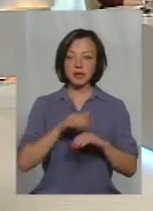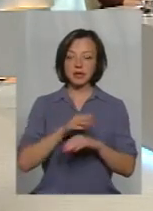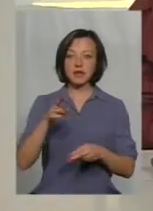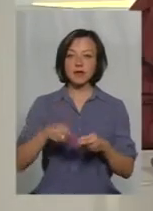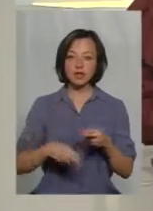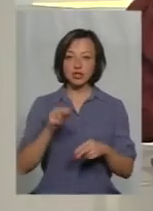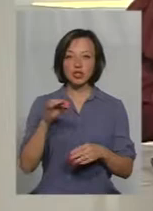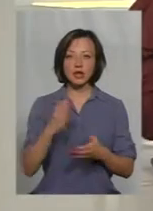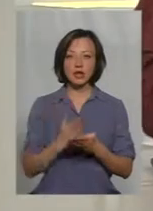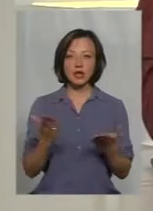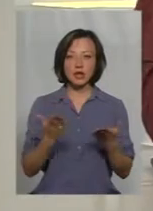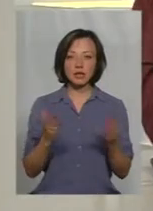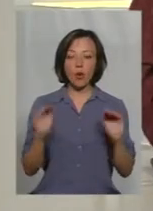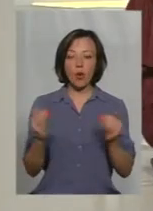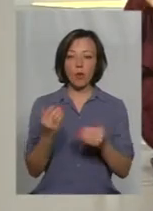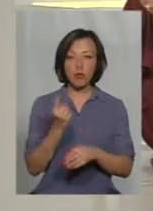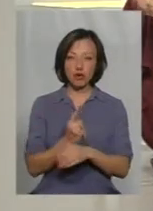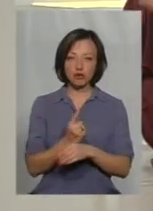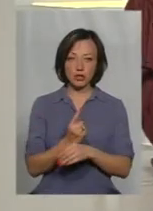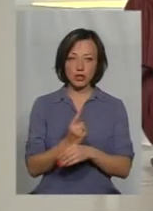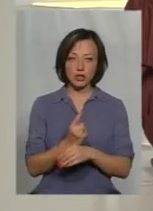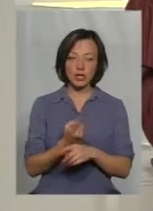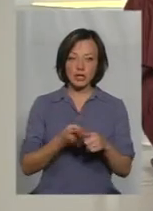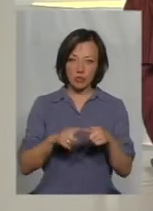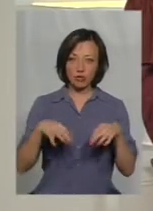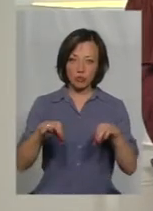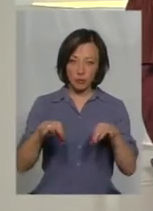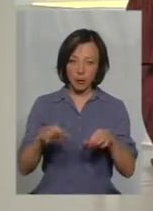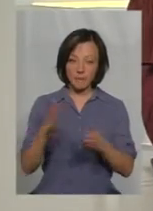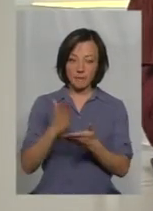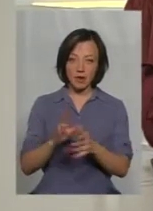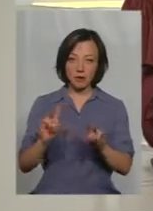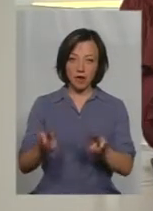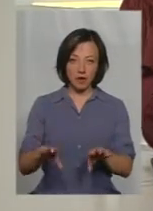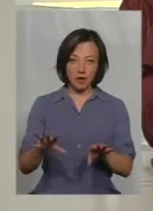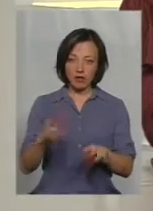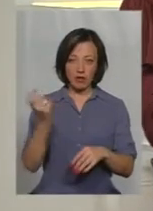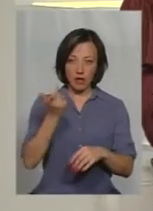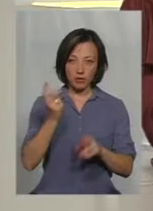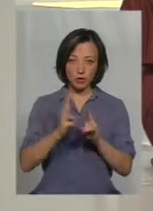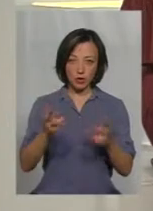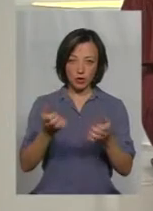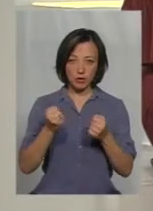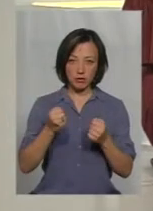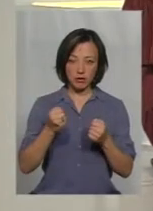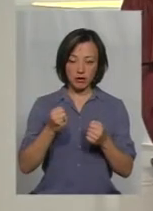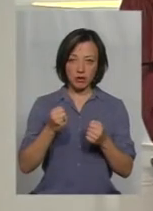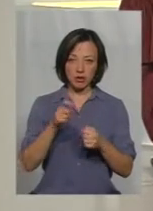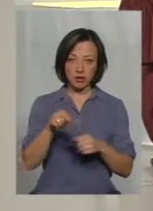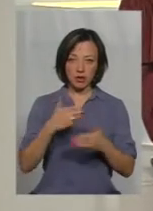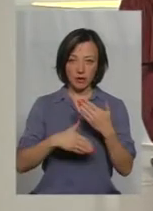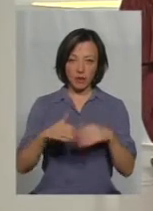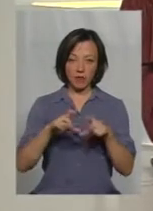завершення, чи є якісь обмеження? Ці ж автомобілі перебувають не у власності тих, хто отримав людей-інвалідів, а